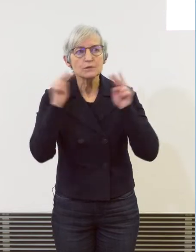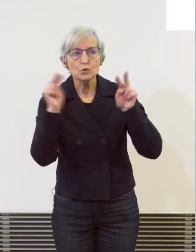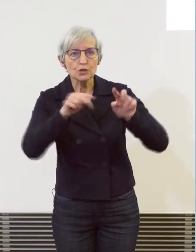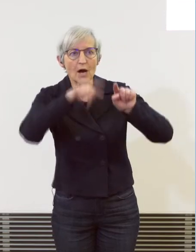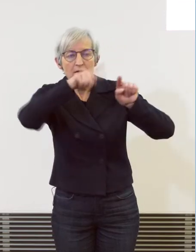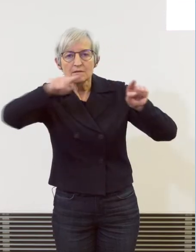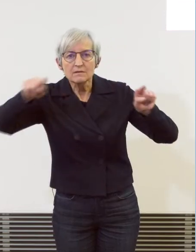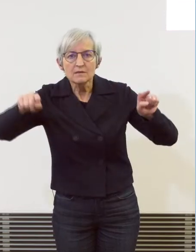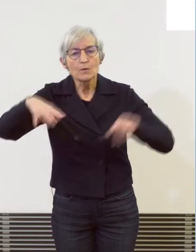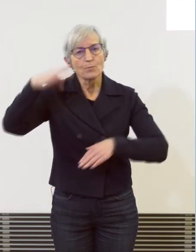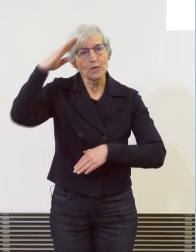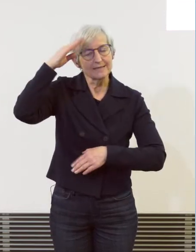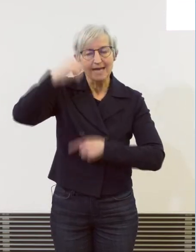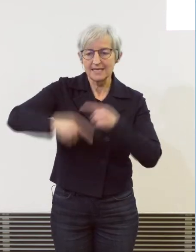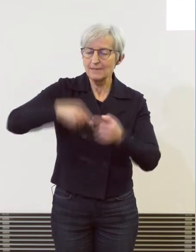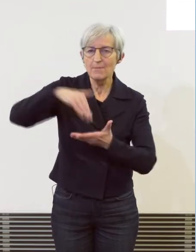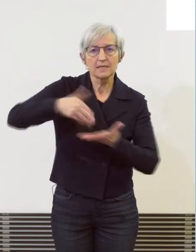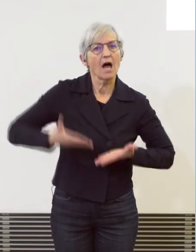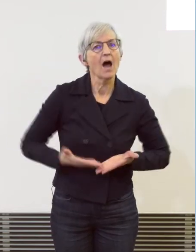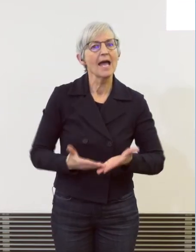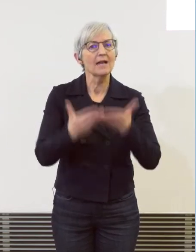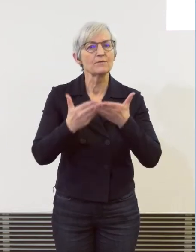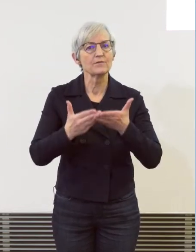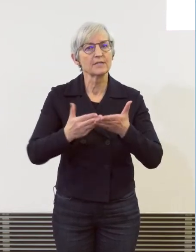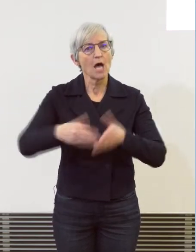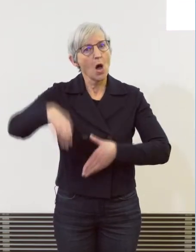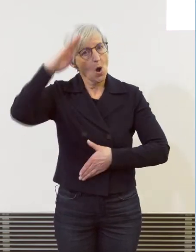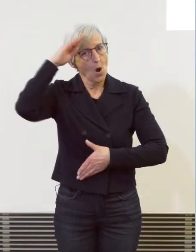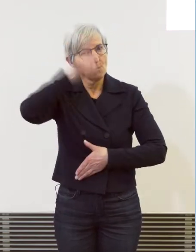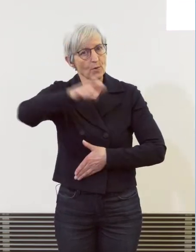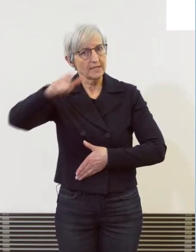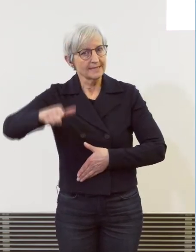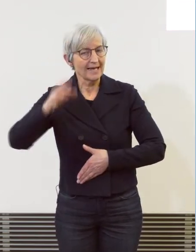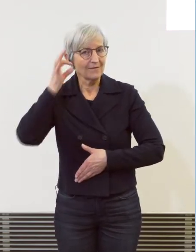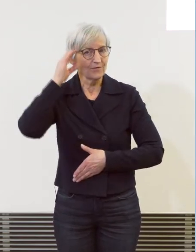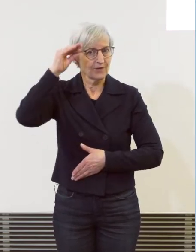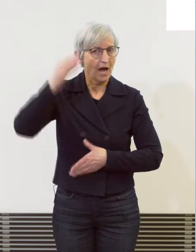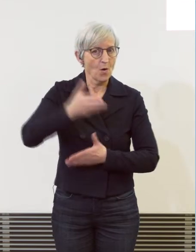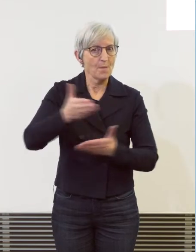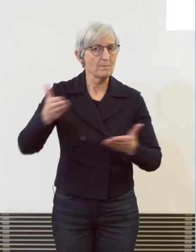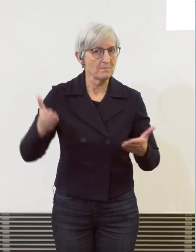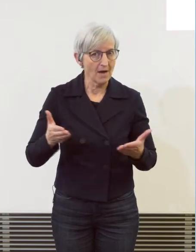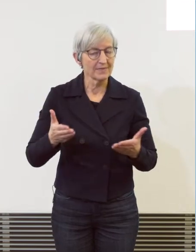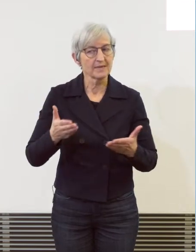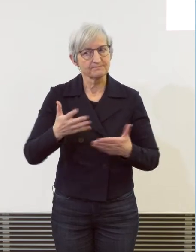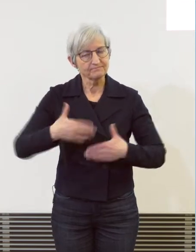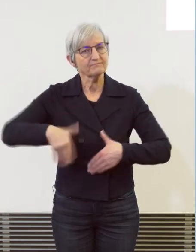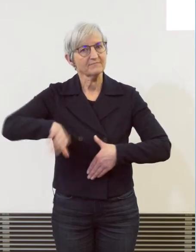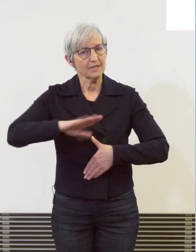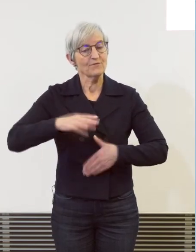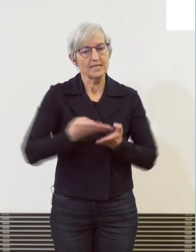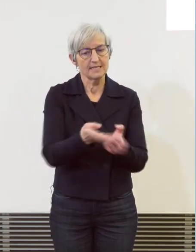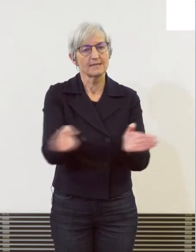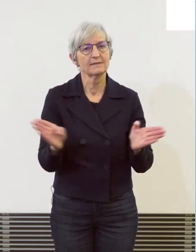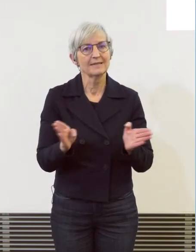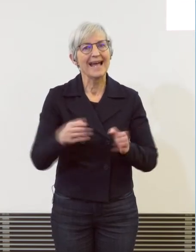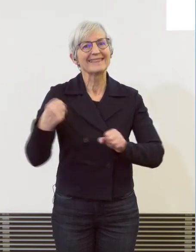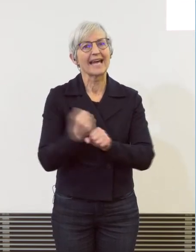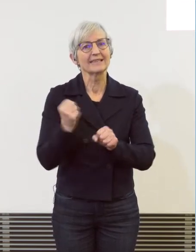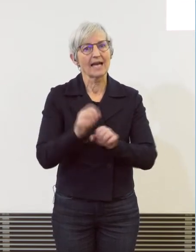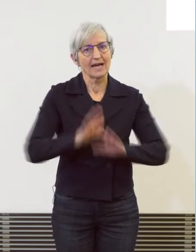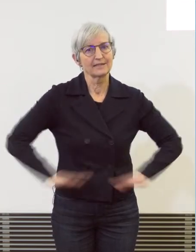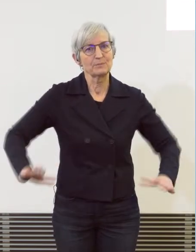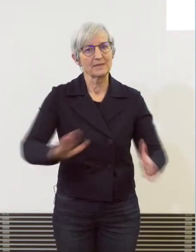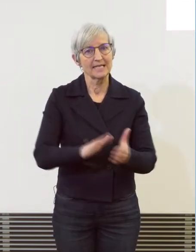Polizistinnen und Polizisten sind über ihre angestammten Bereiche tätig und nebenbei haben wir ja auch das